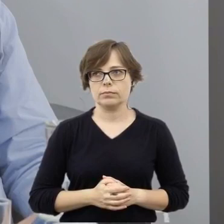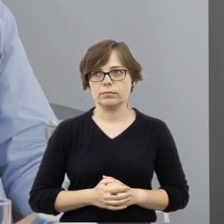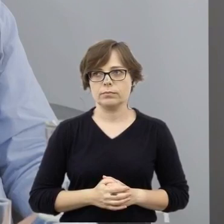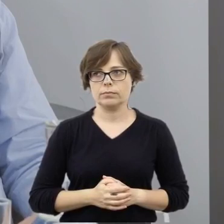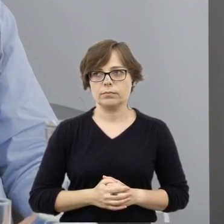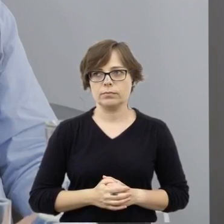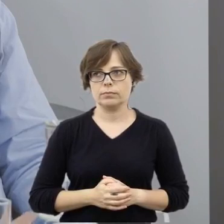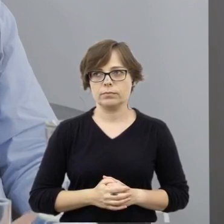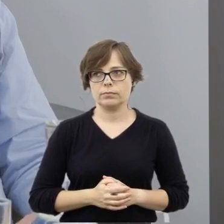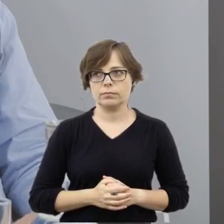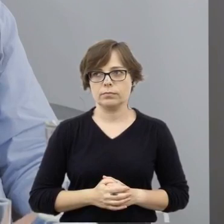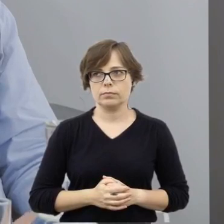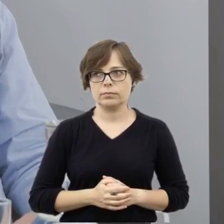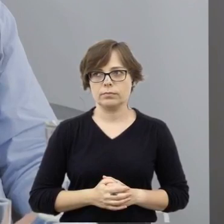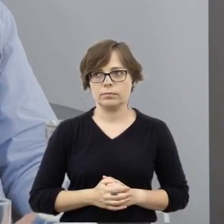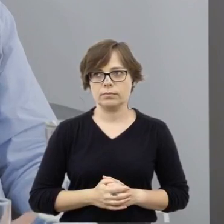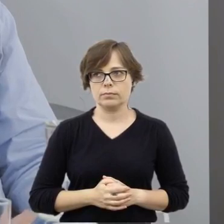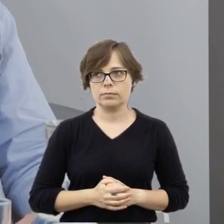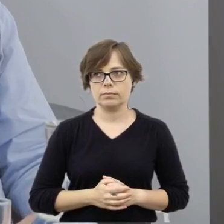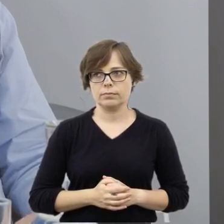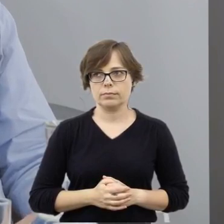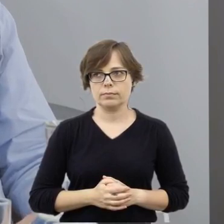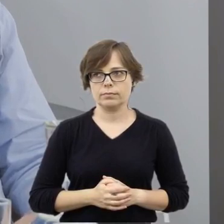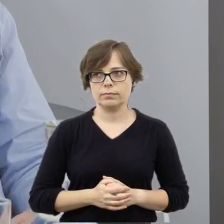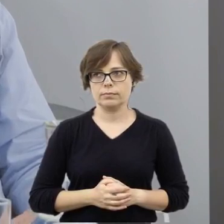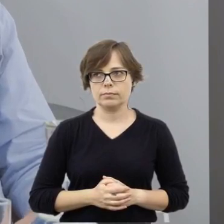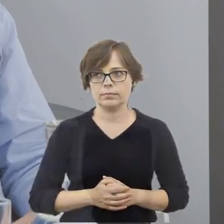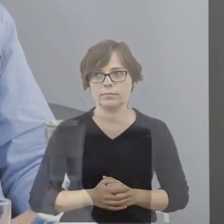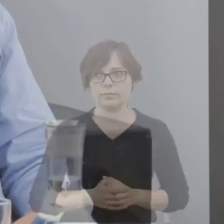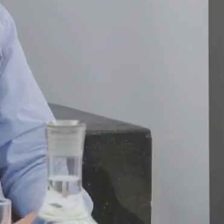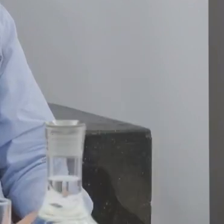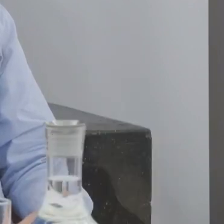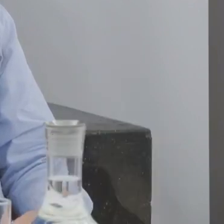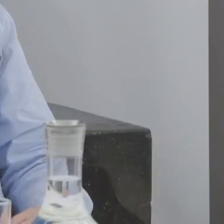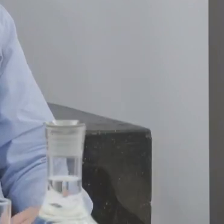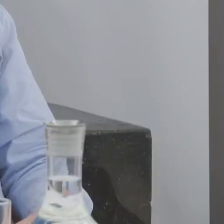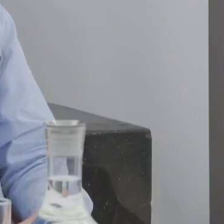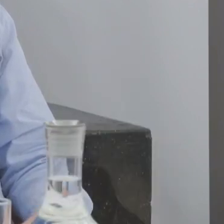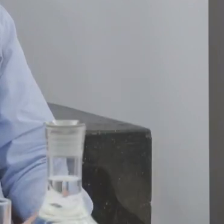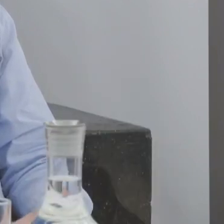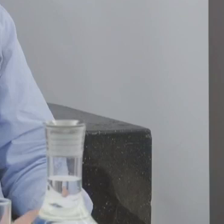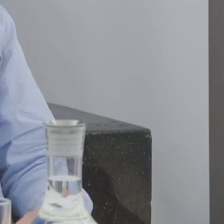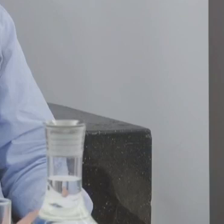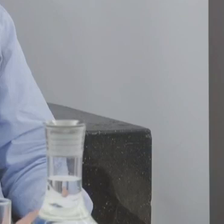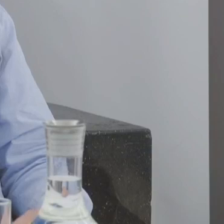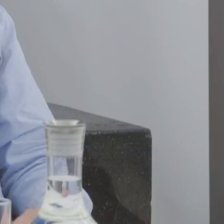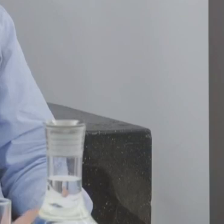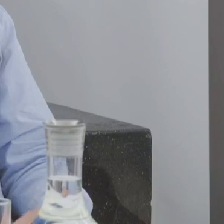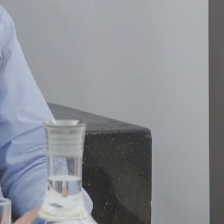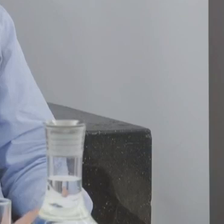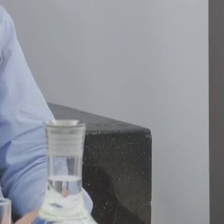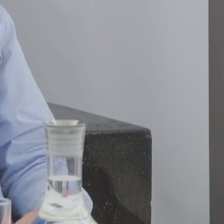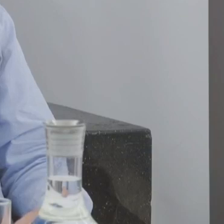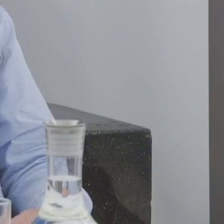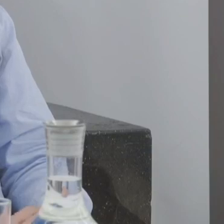Tutaj podkreślę, że te doświadczenia Holokaustu w żaden sposób nie zmieniły postawy